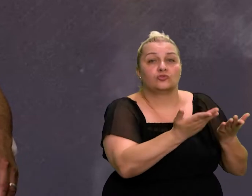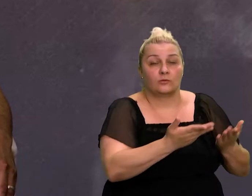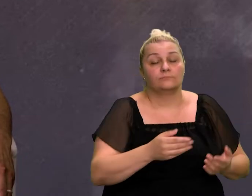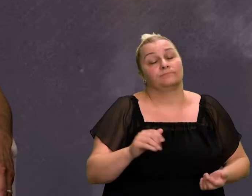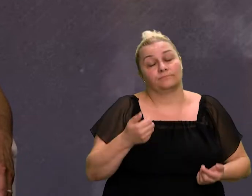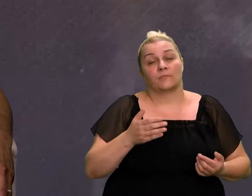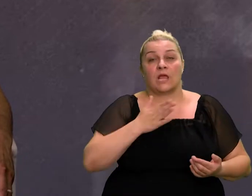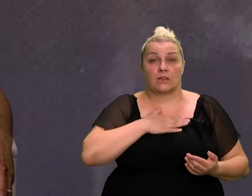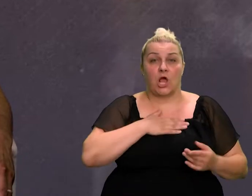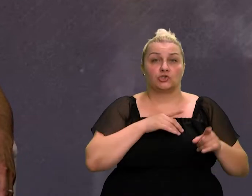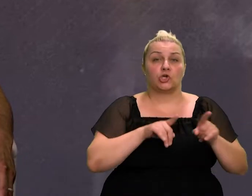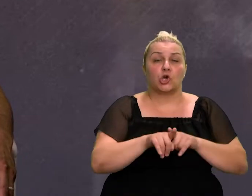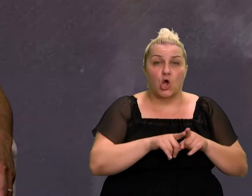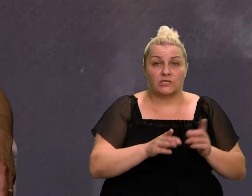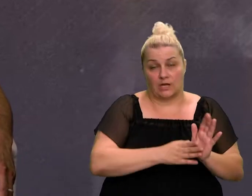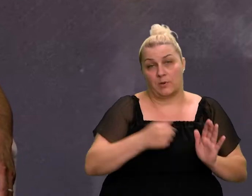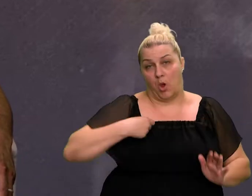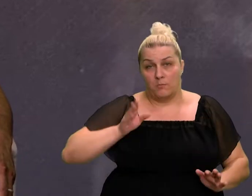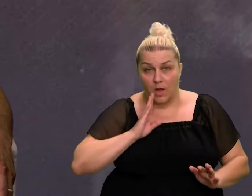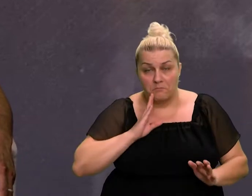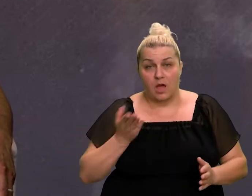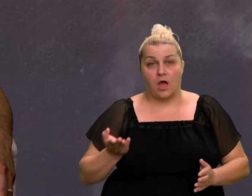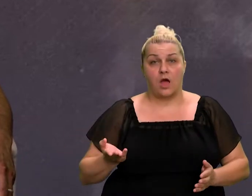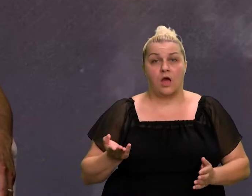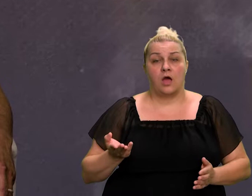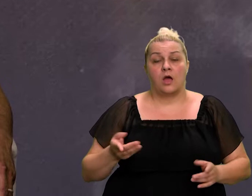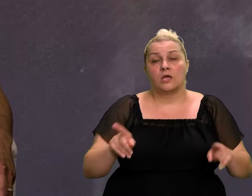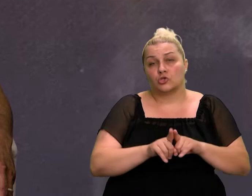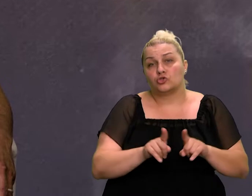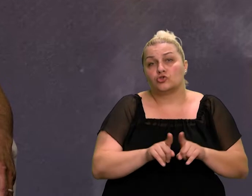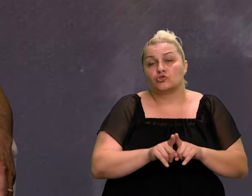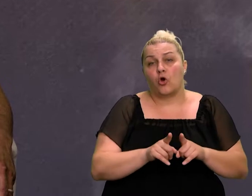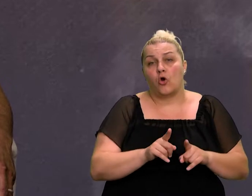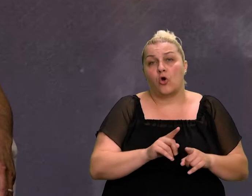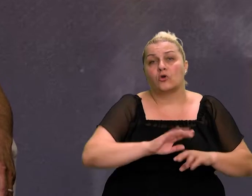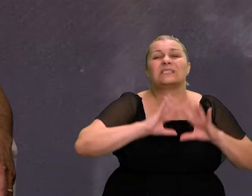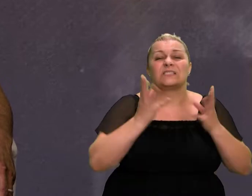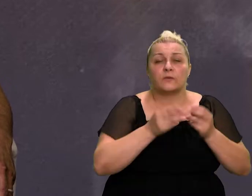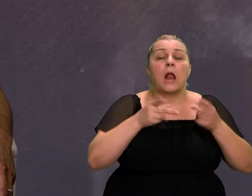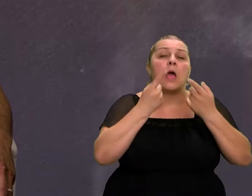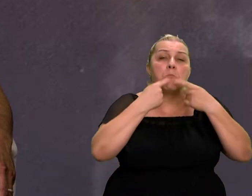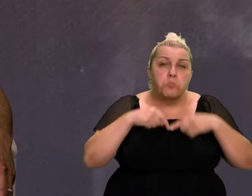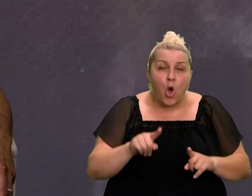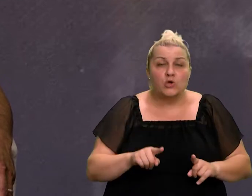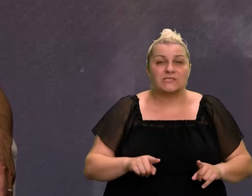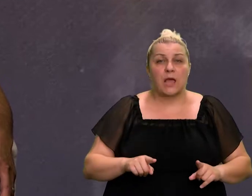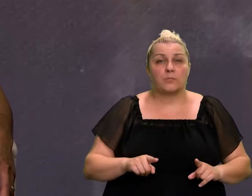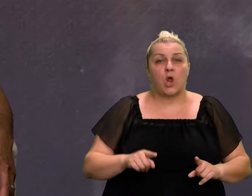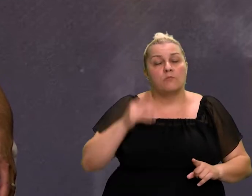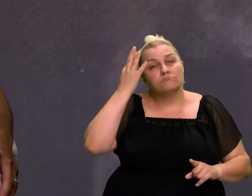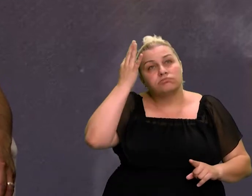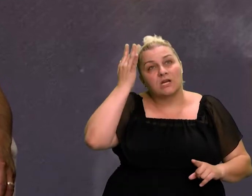znači, naši roditelji, recimo, moja mate i svi, su imali jedan posebni,